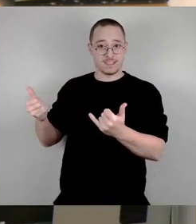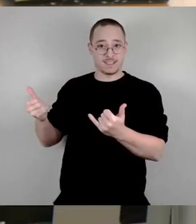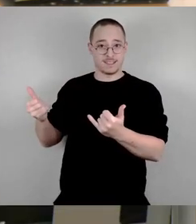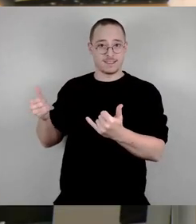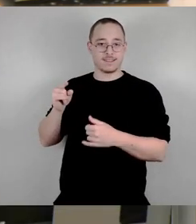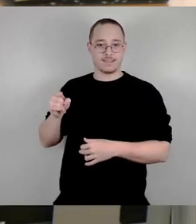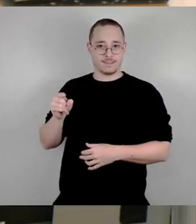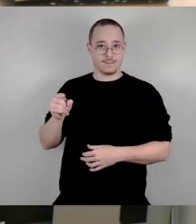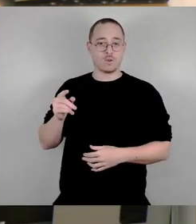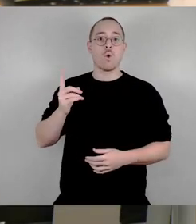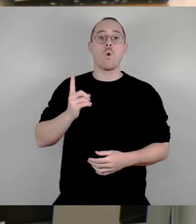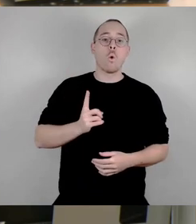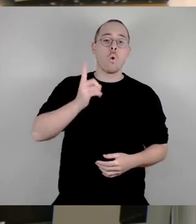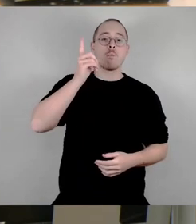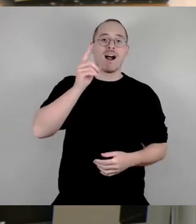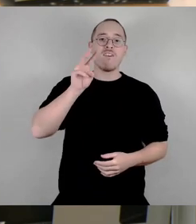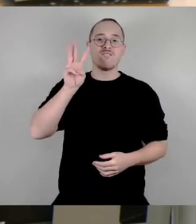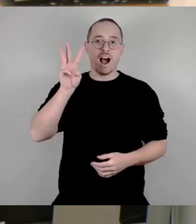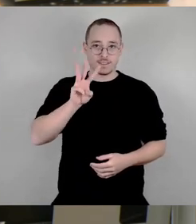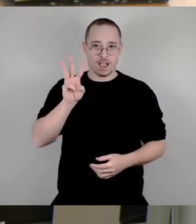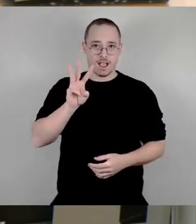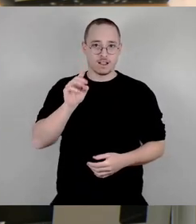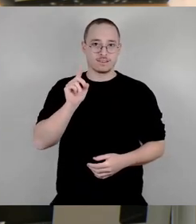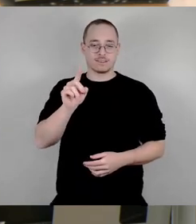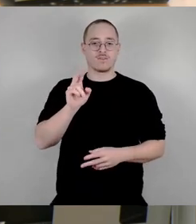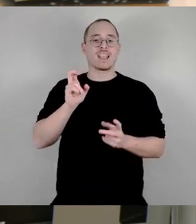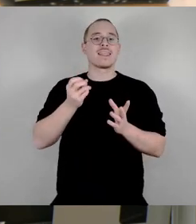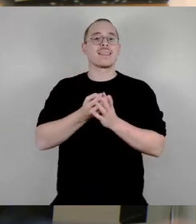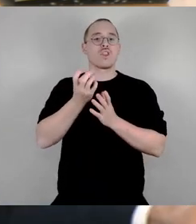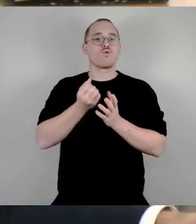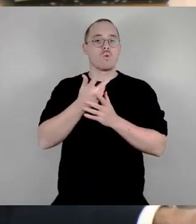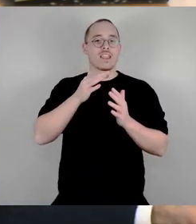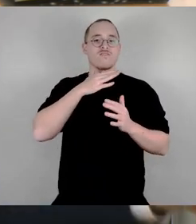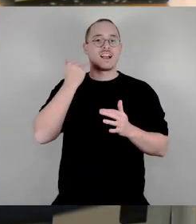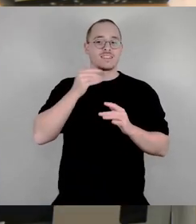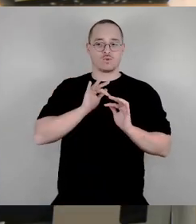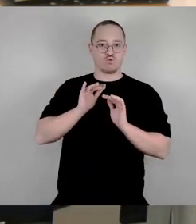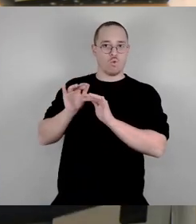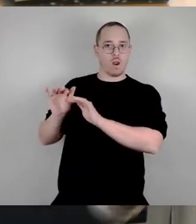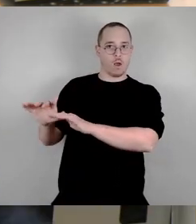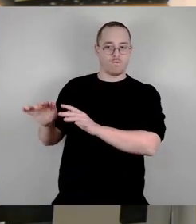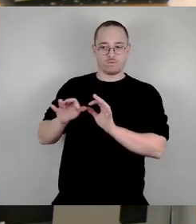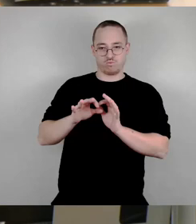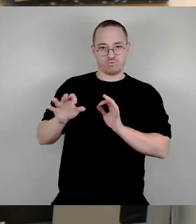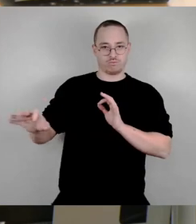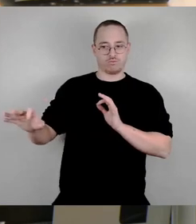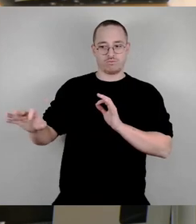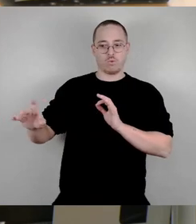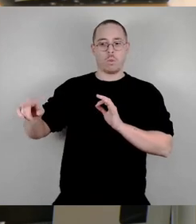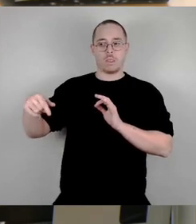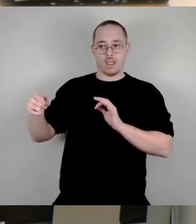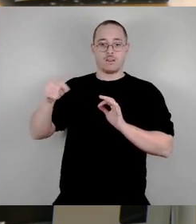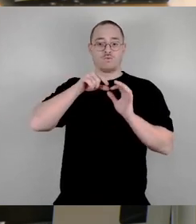natürliche Wasserzuläufe. Von dort aus wird das Wasser runtergelassen in